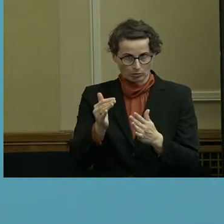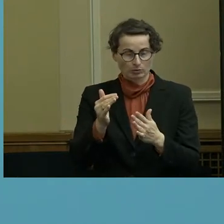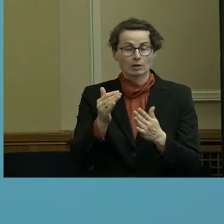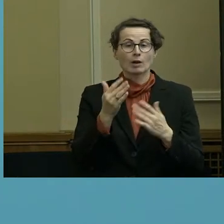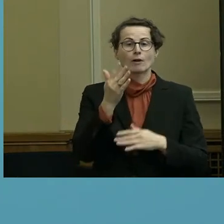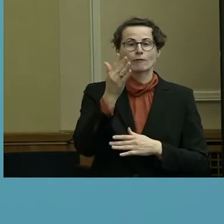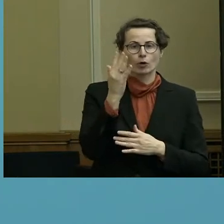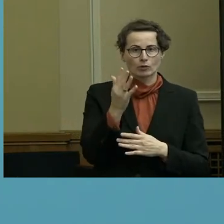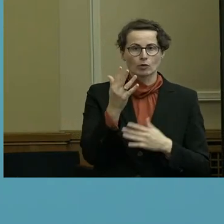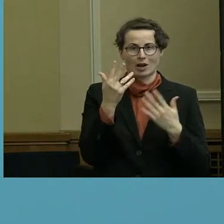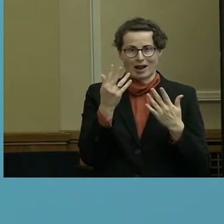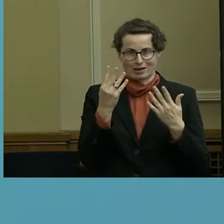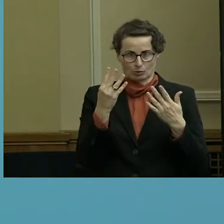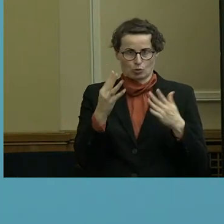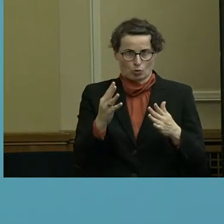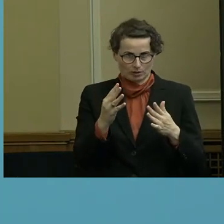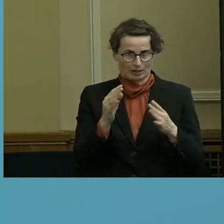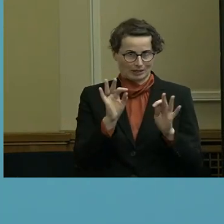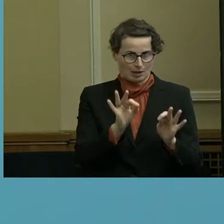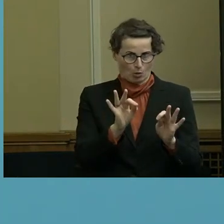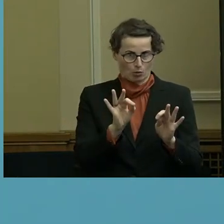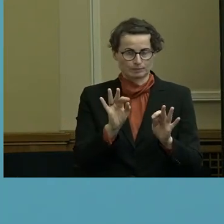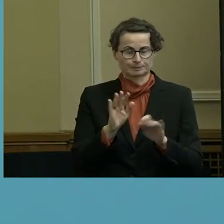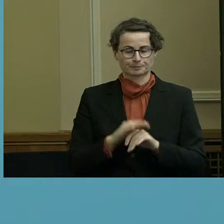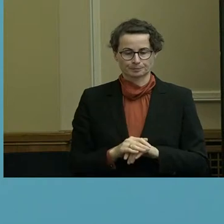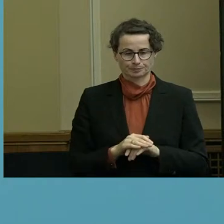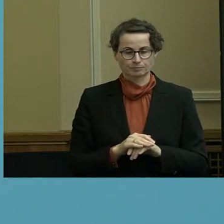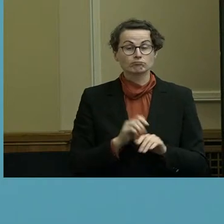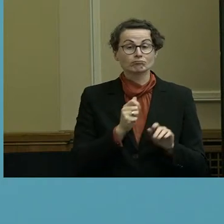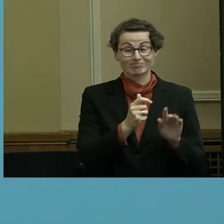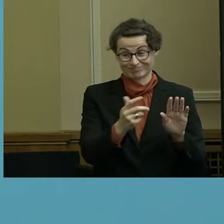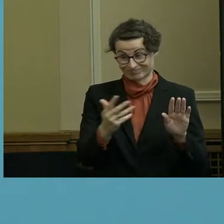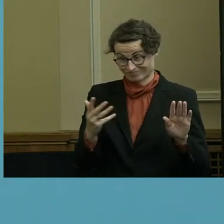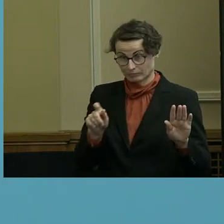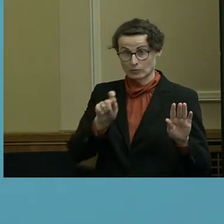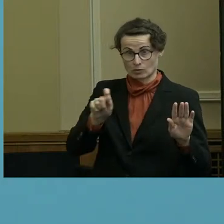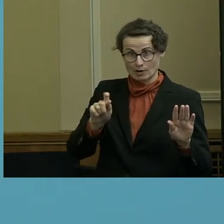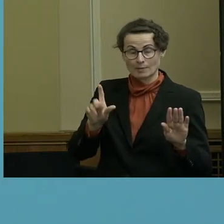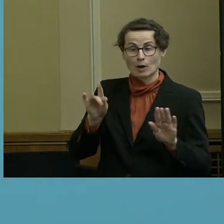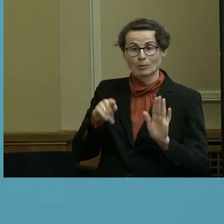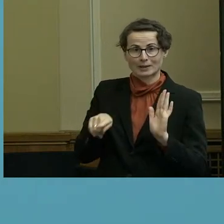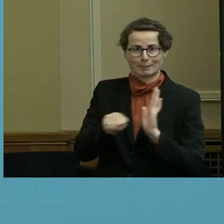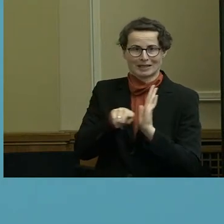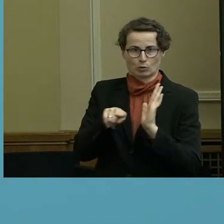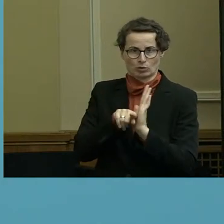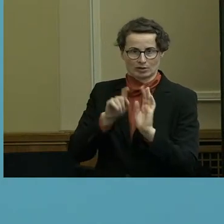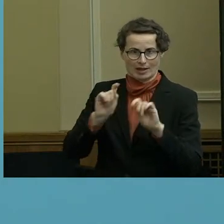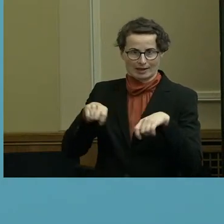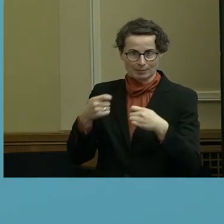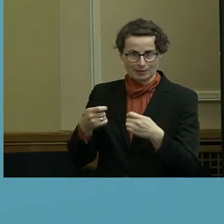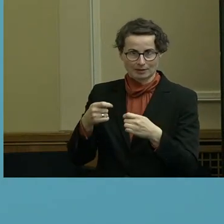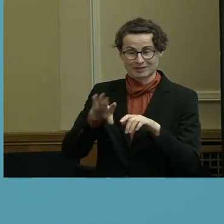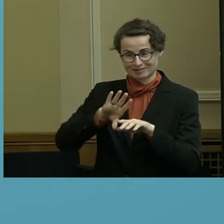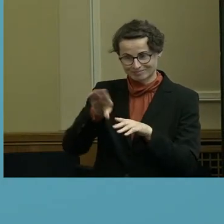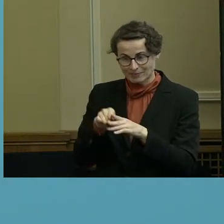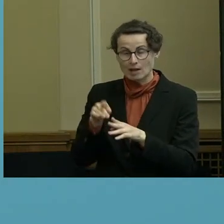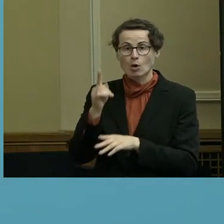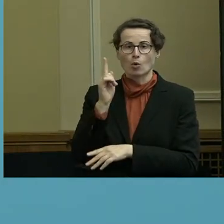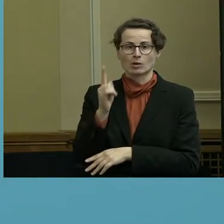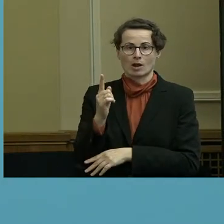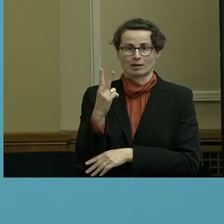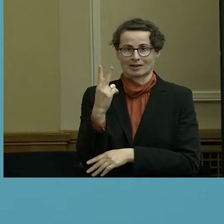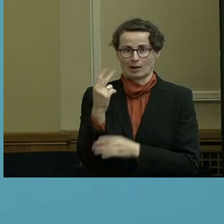haben Defizite in Unternehmen von 163 Millionen